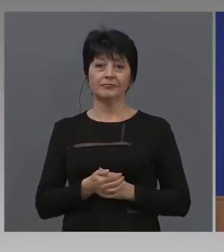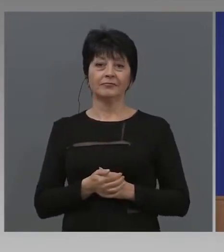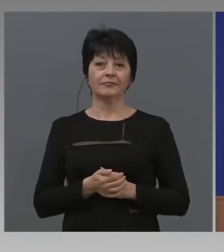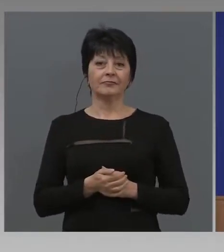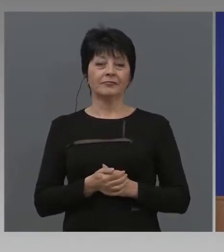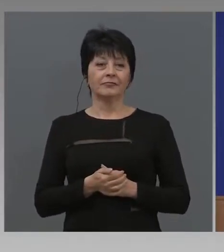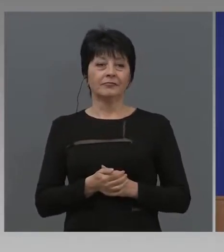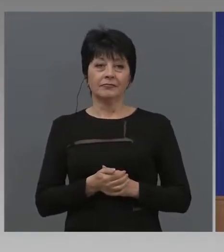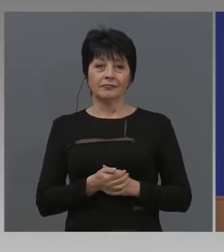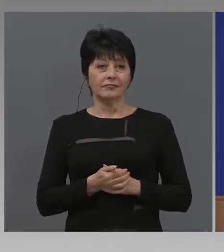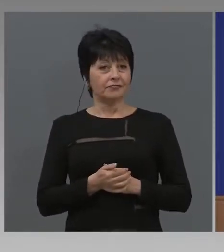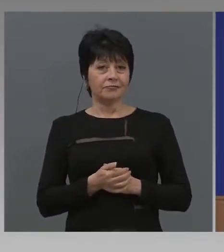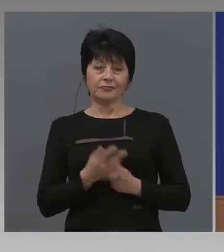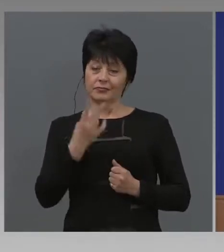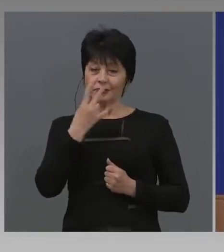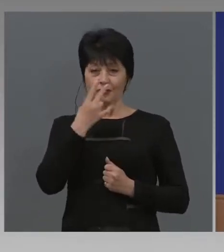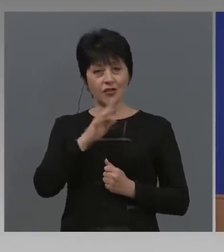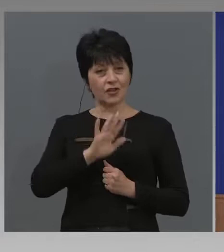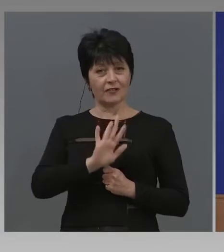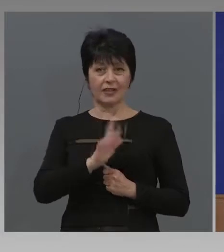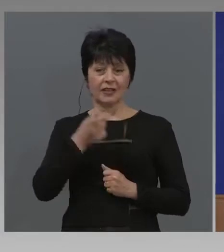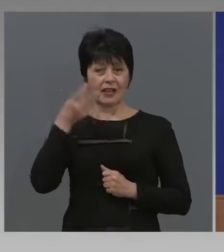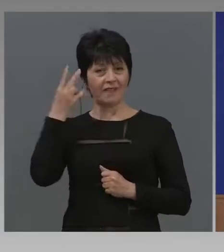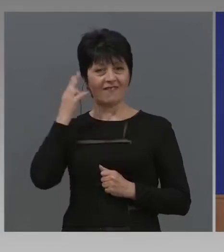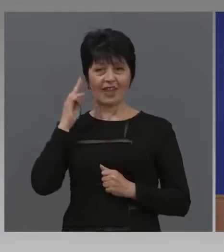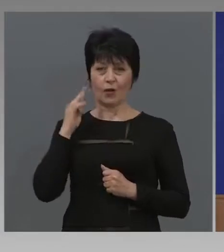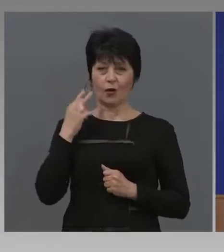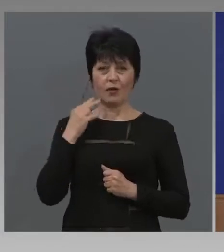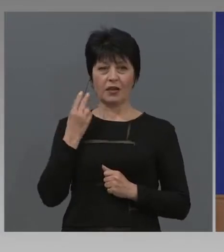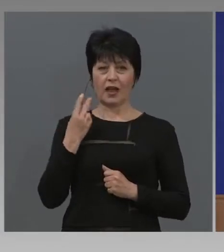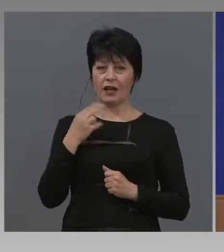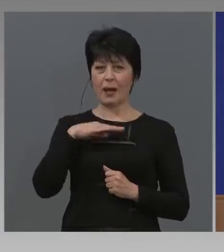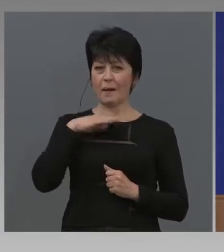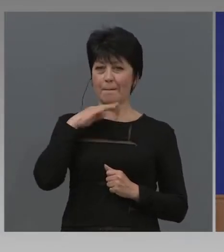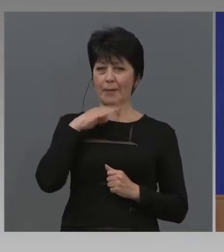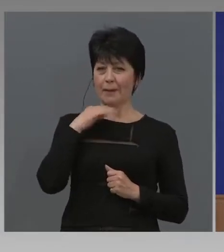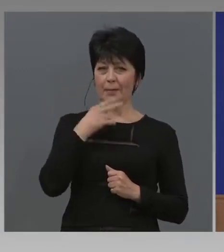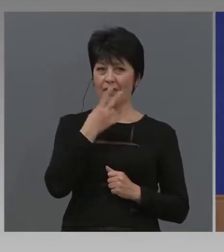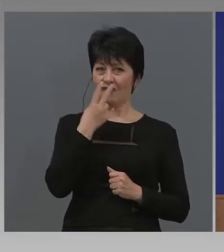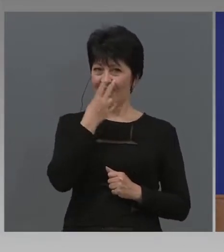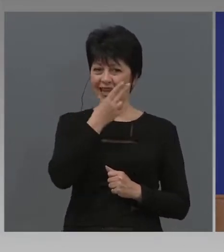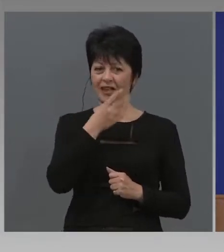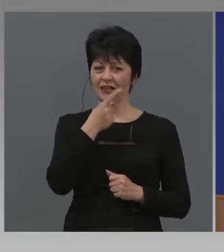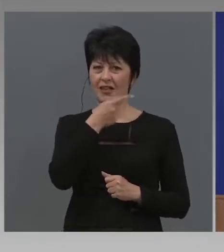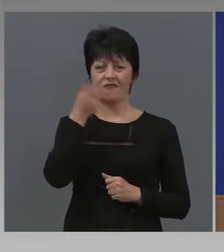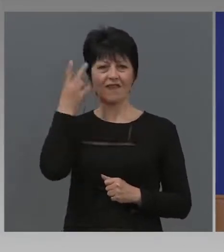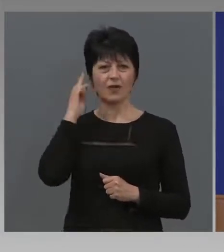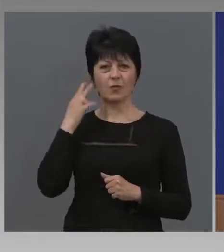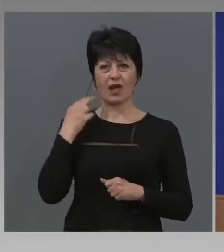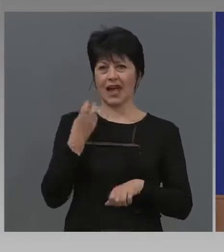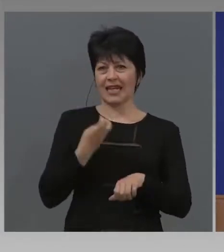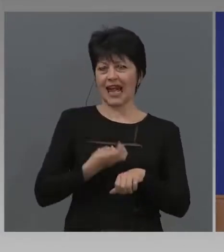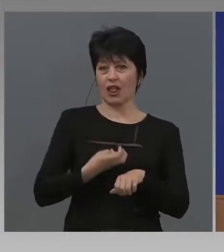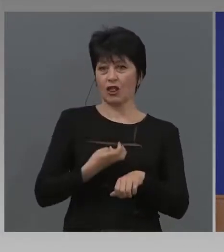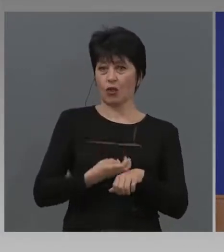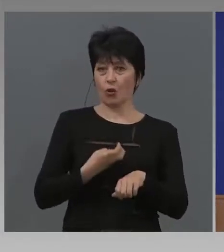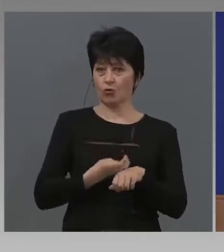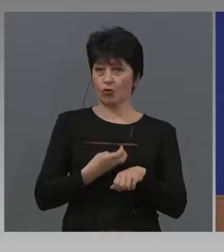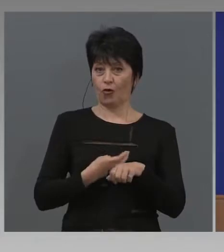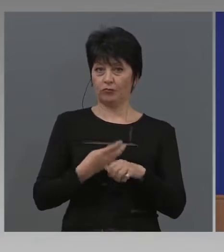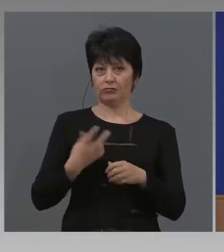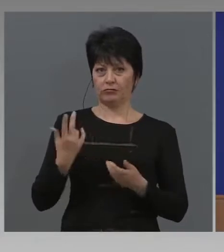господин... Но, ще видите, Великобритания е много важен, хубав пример. Днеска видяхте ли техният доктор, кога казва, висшият медицински